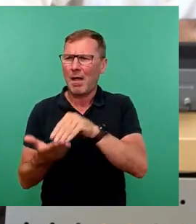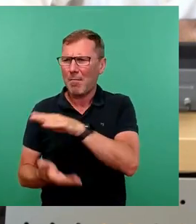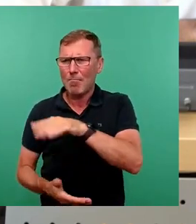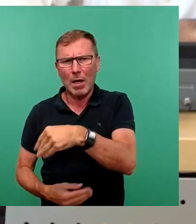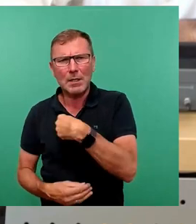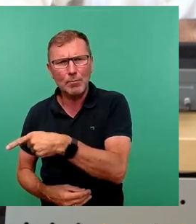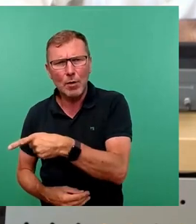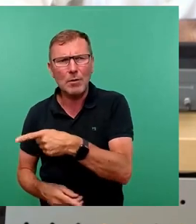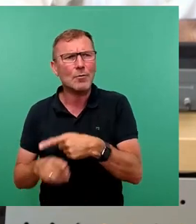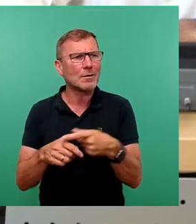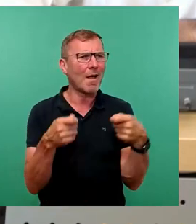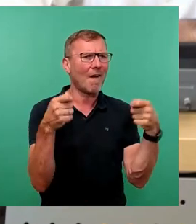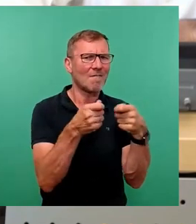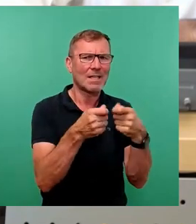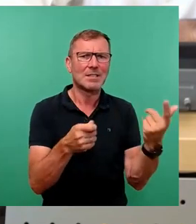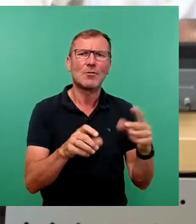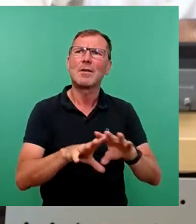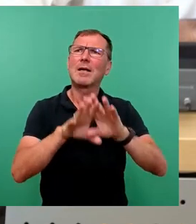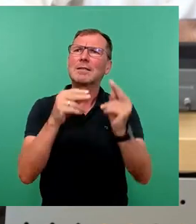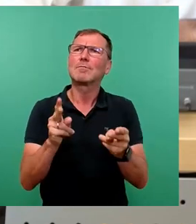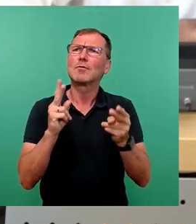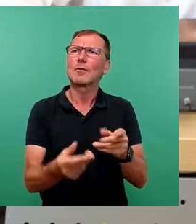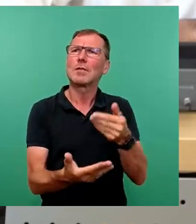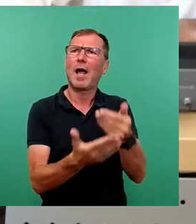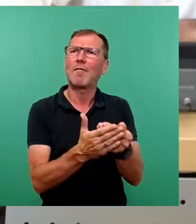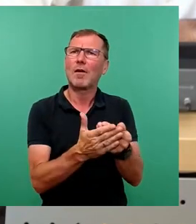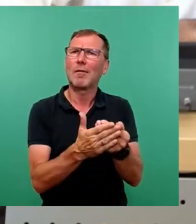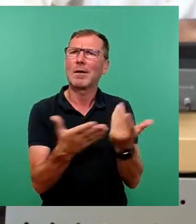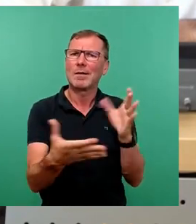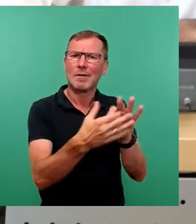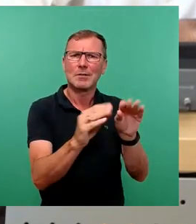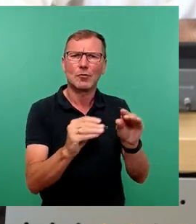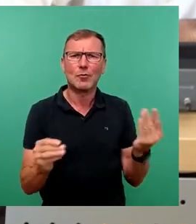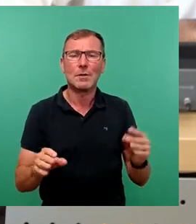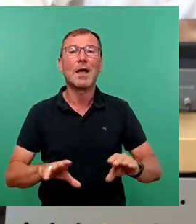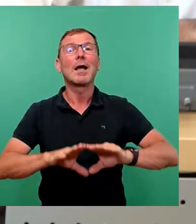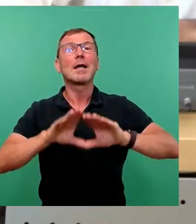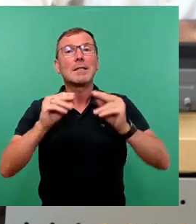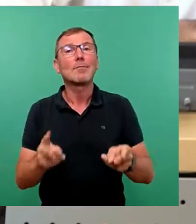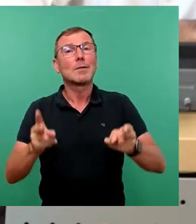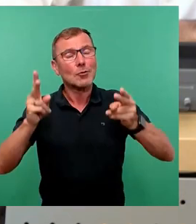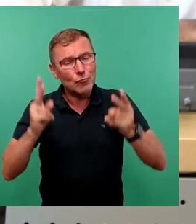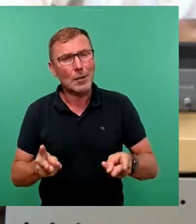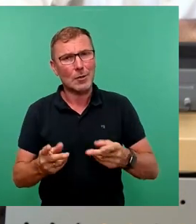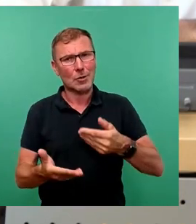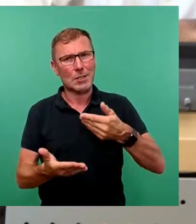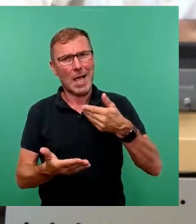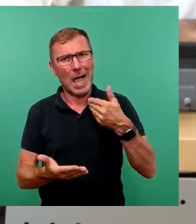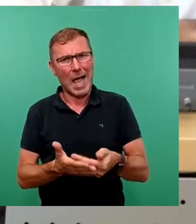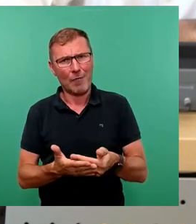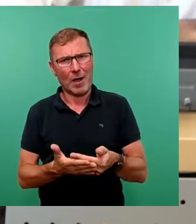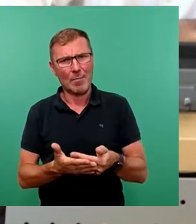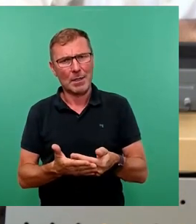mit der Finanzierung einer gesamtstädtischen Aufgabe zu tun? Für eine gesamtstädtische